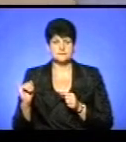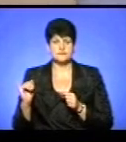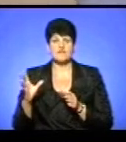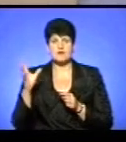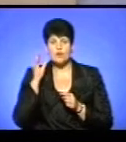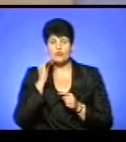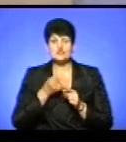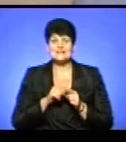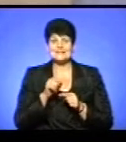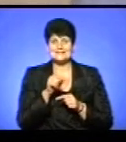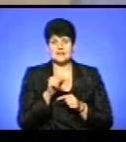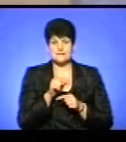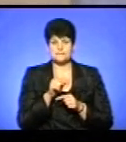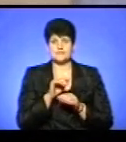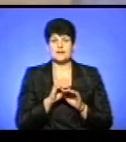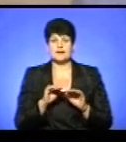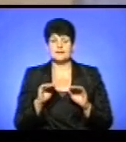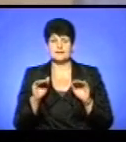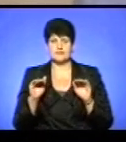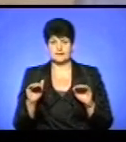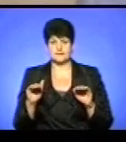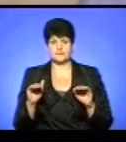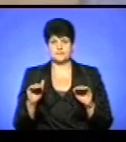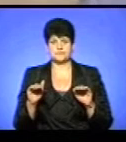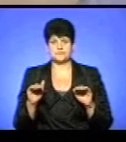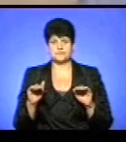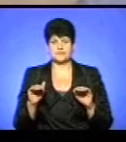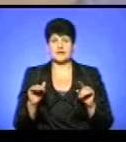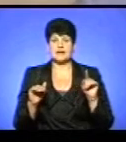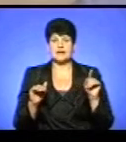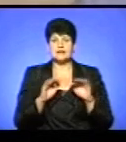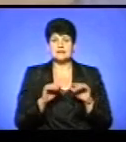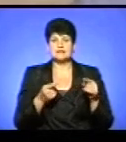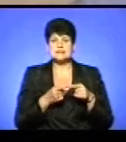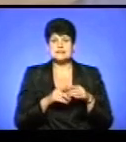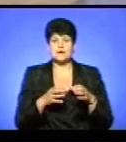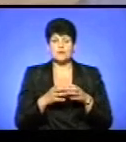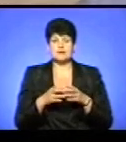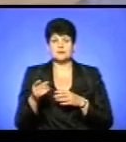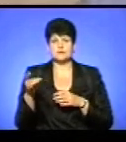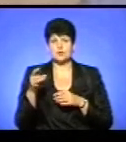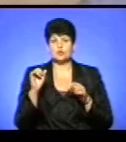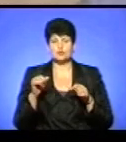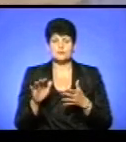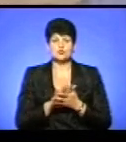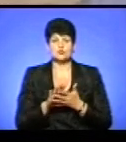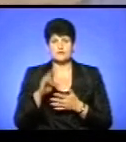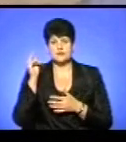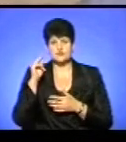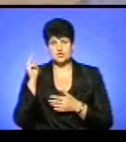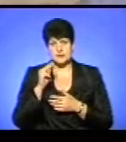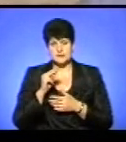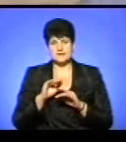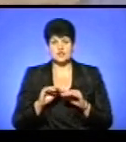Враховуючи це, діти з цих об'єднаних громад, а також Тернопільського району, зможуть безкоштовно навчатися